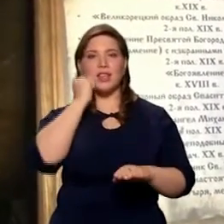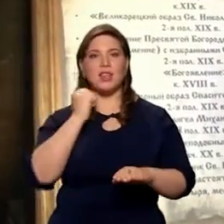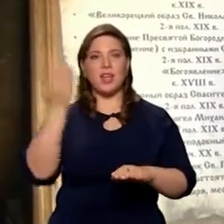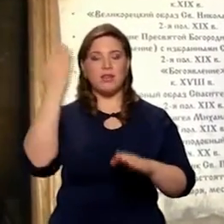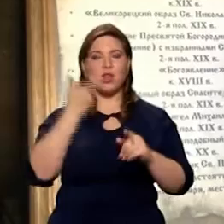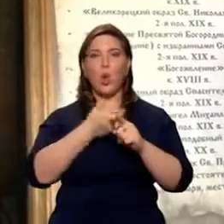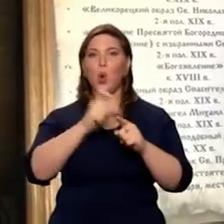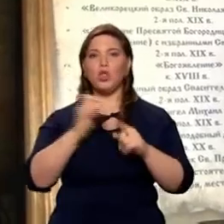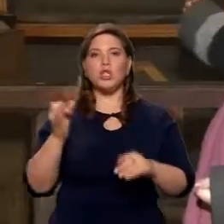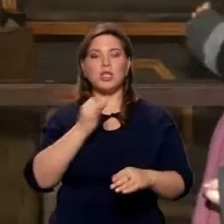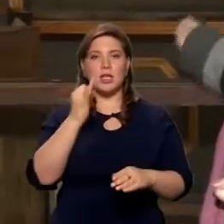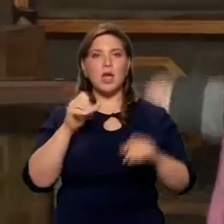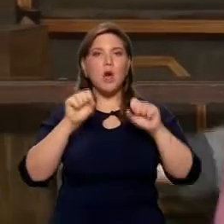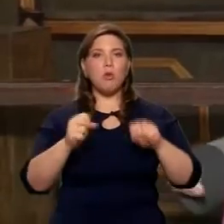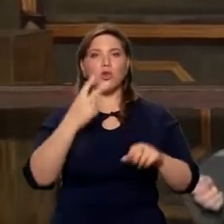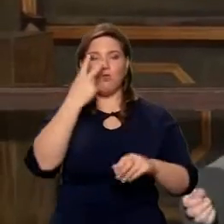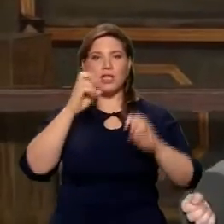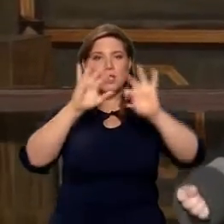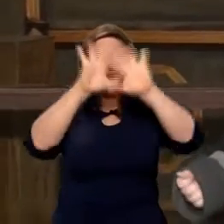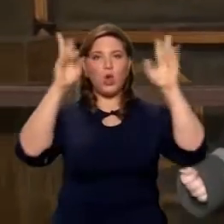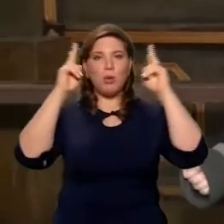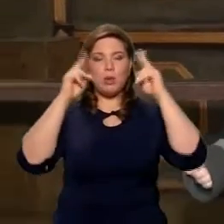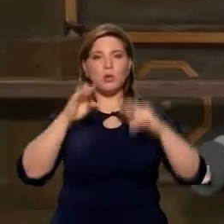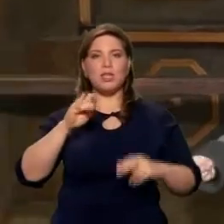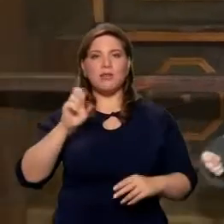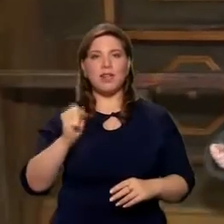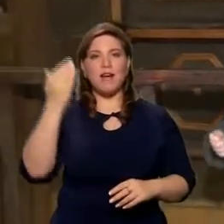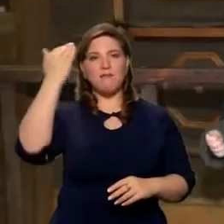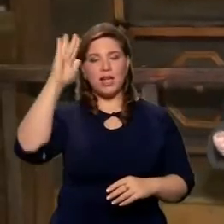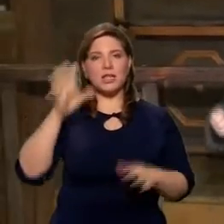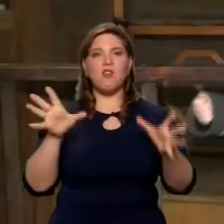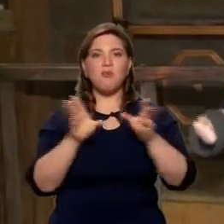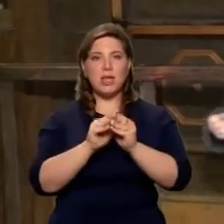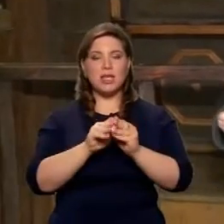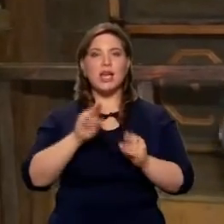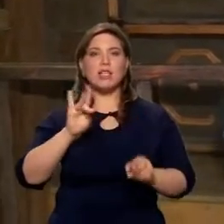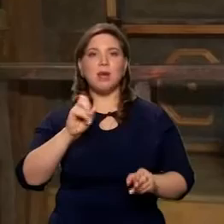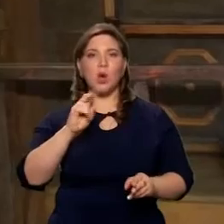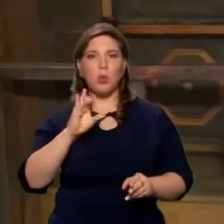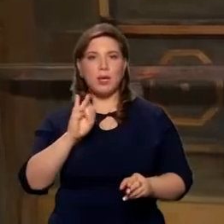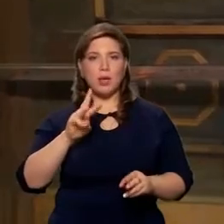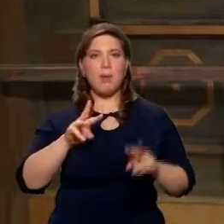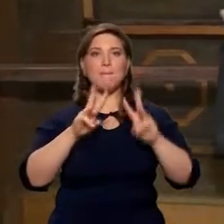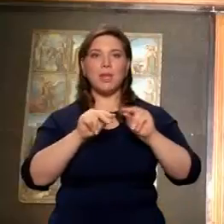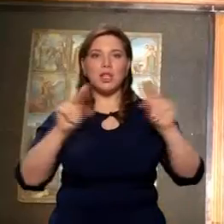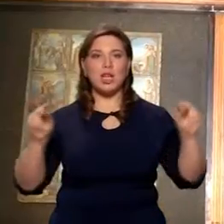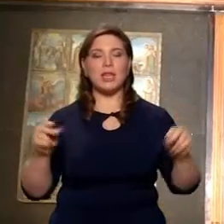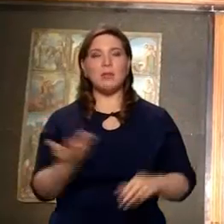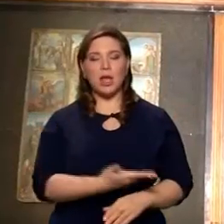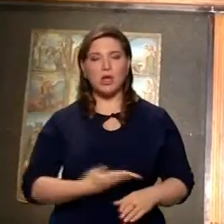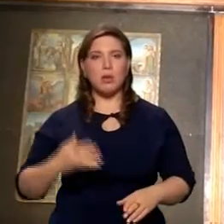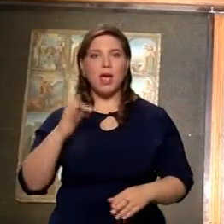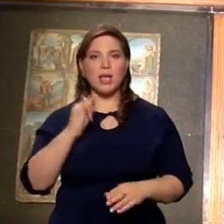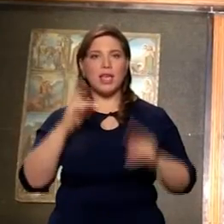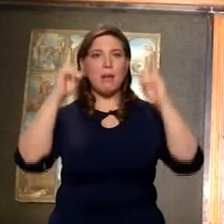Мы здесь можем видеть и святого преподобного Трифона Вятского с Прокопием Блаженным нашим, и